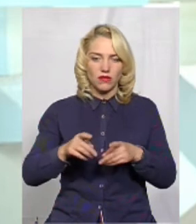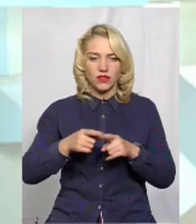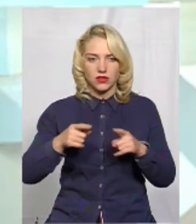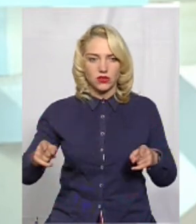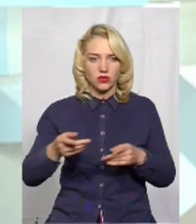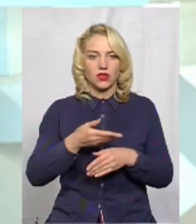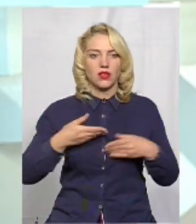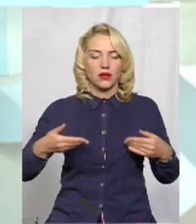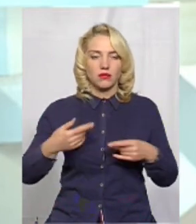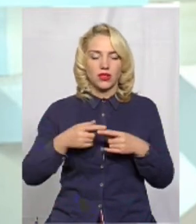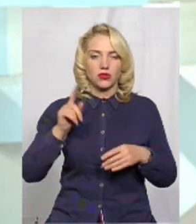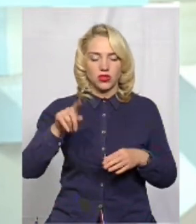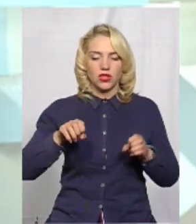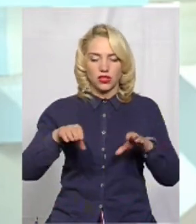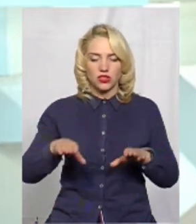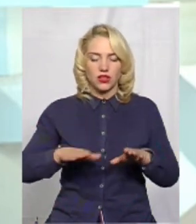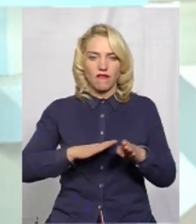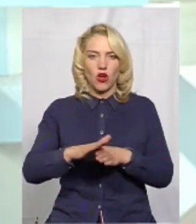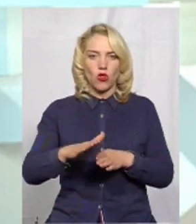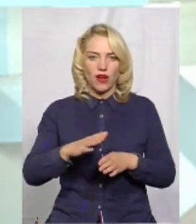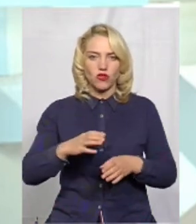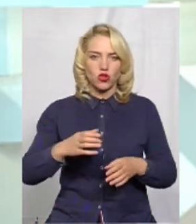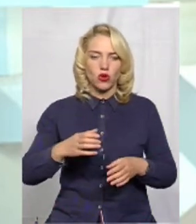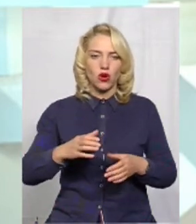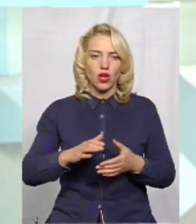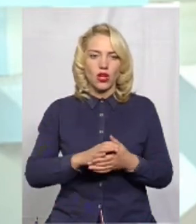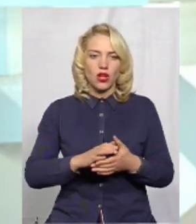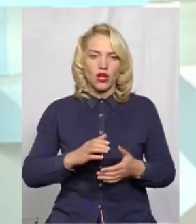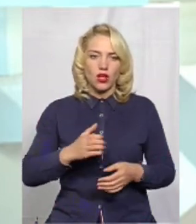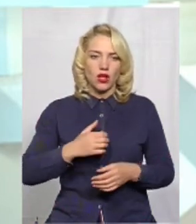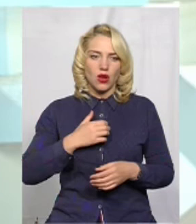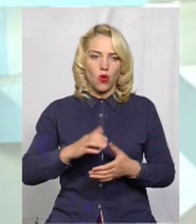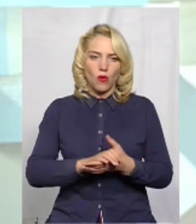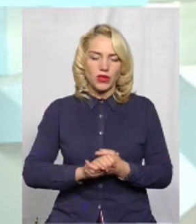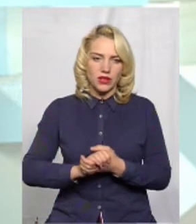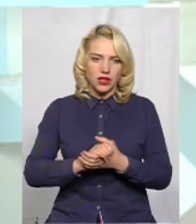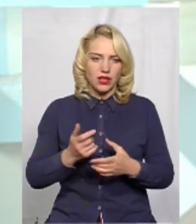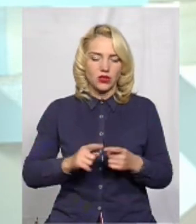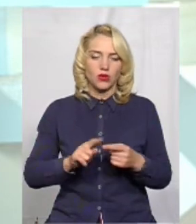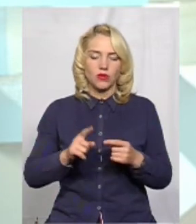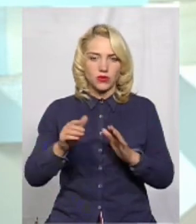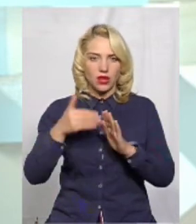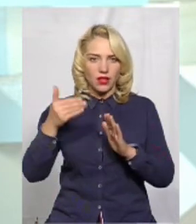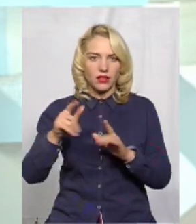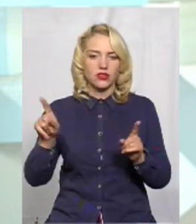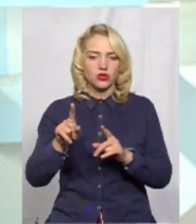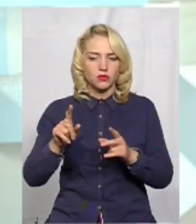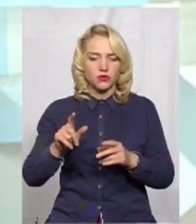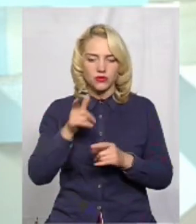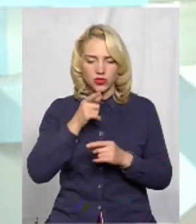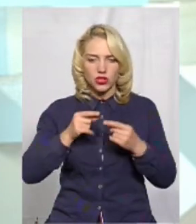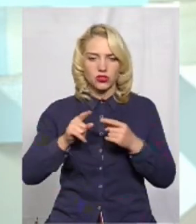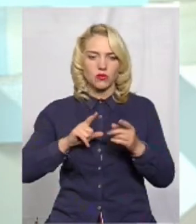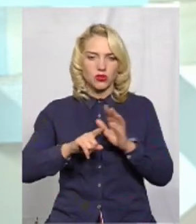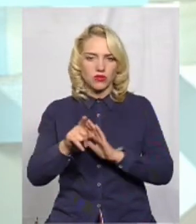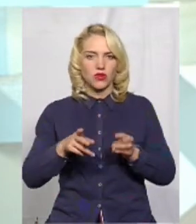ми тоді рішенням виконавчого комітету три рази намагалися спонукати енергоінвестора спочати опалювальний сезон. Відповідно,